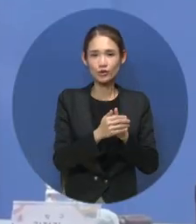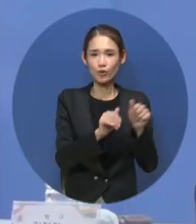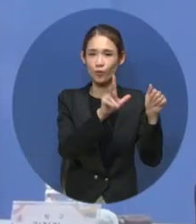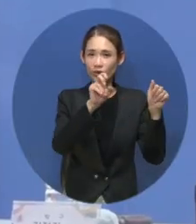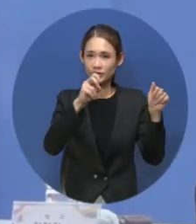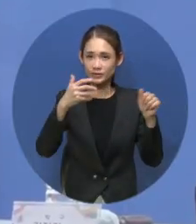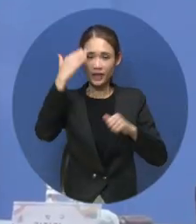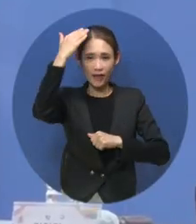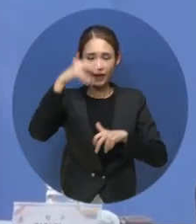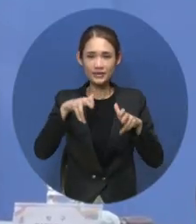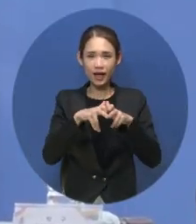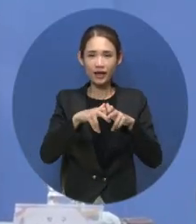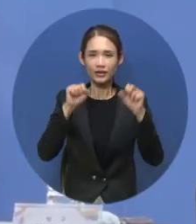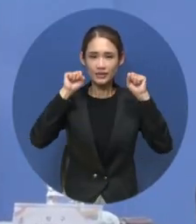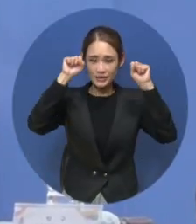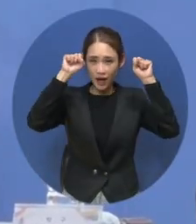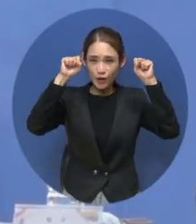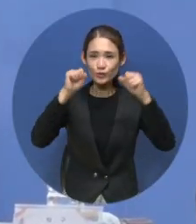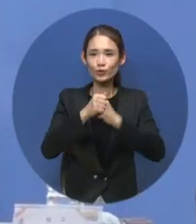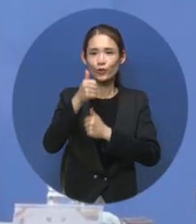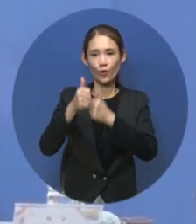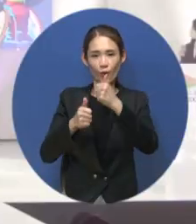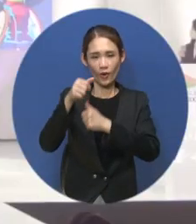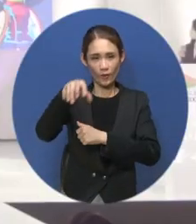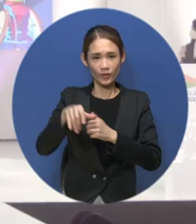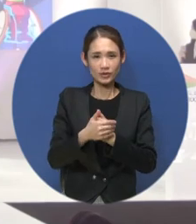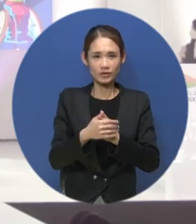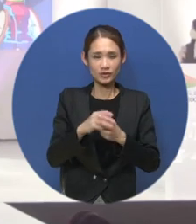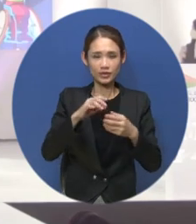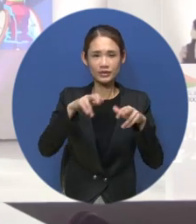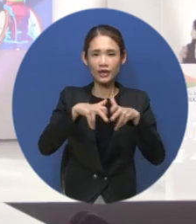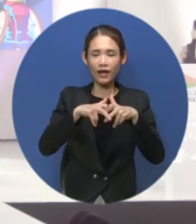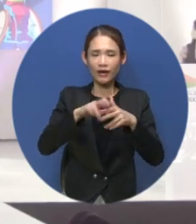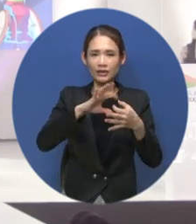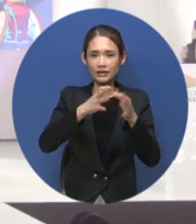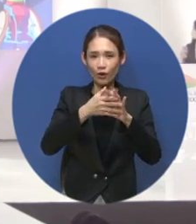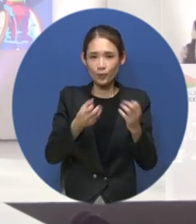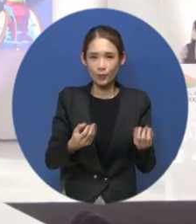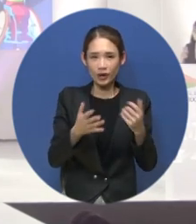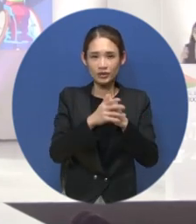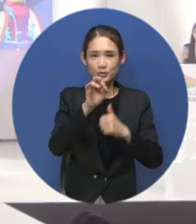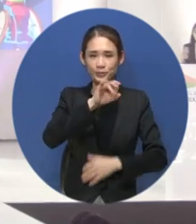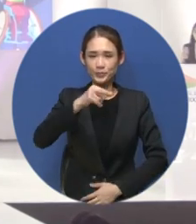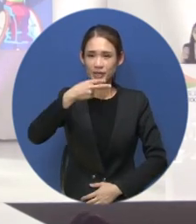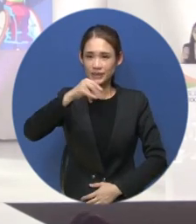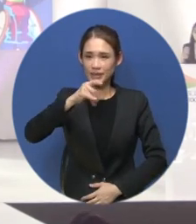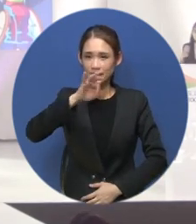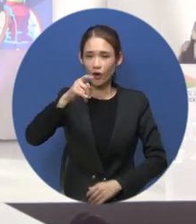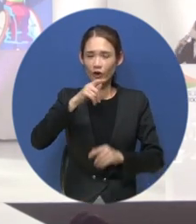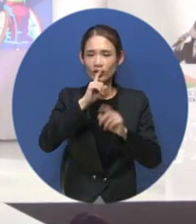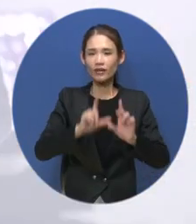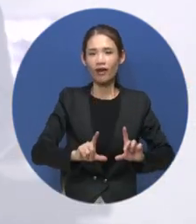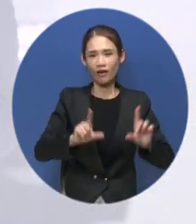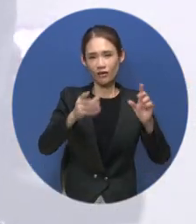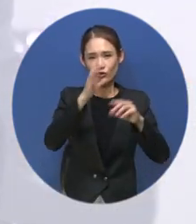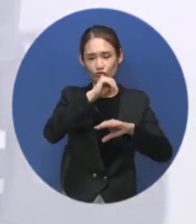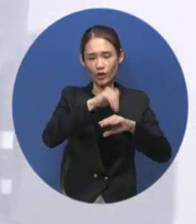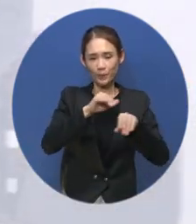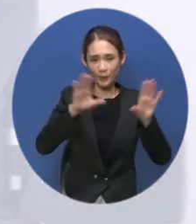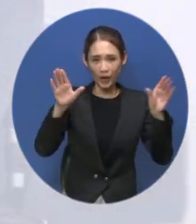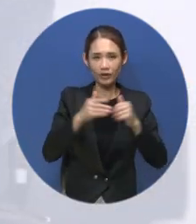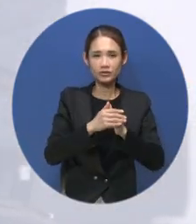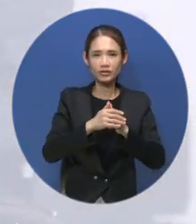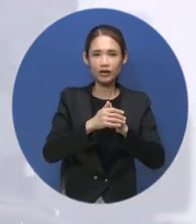대한장애인체육회는 이천훈련원에서 도쿄 패럴림픽 미디어데이 행사를 개최했습니다. 앞서